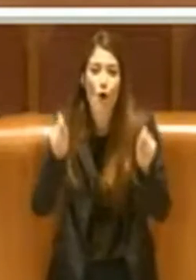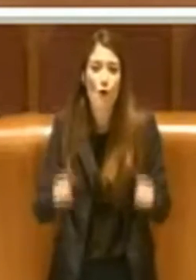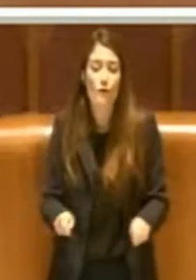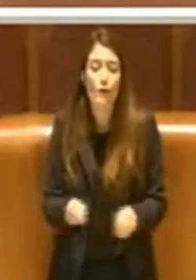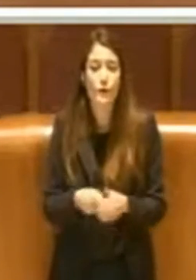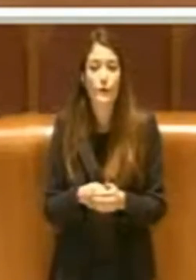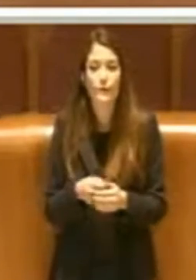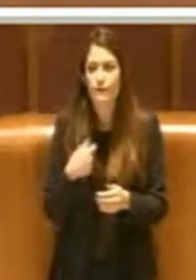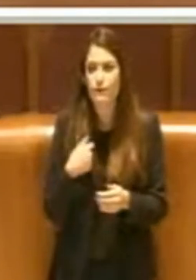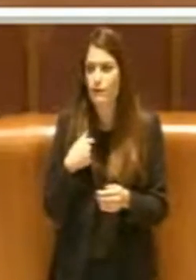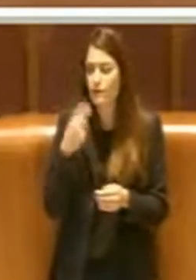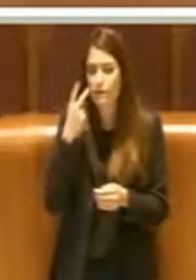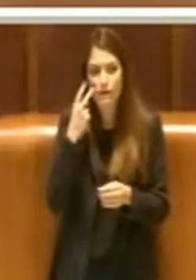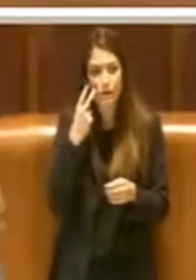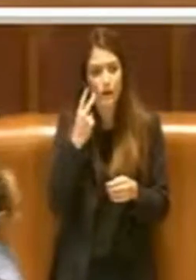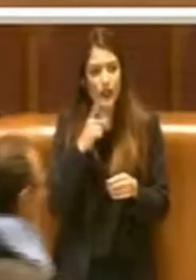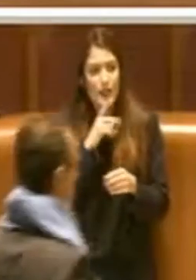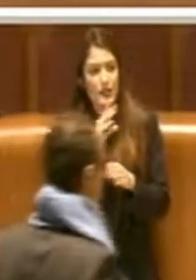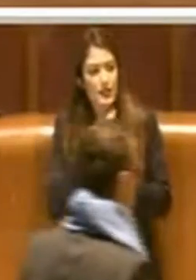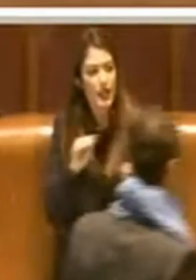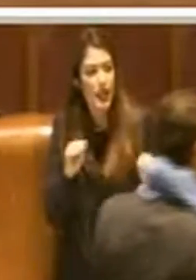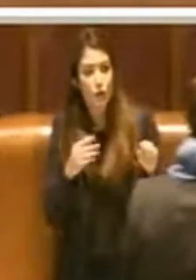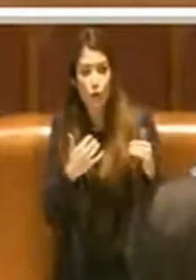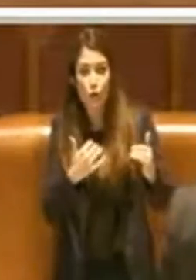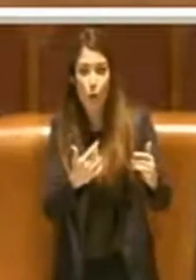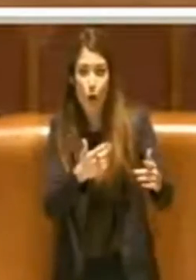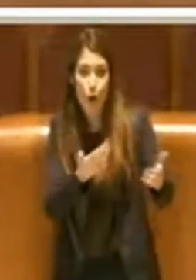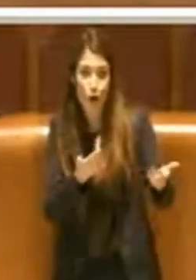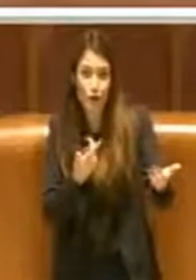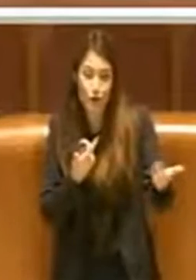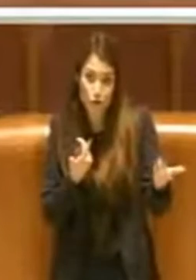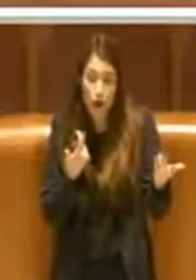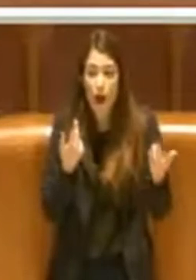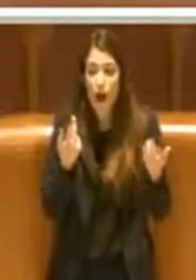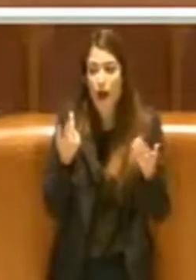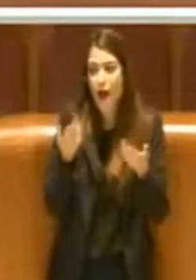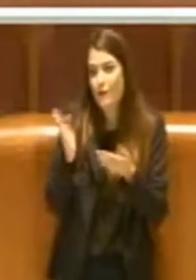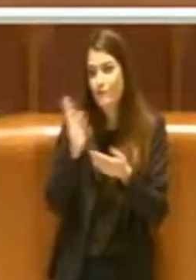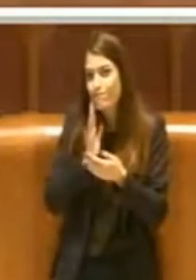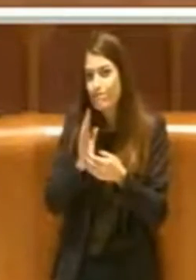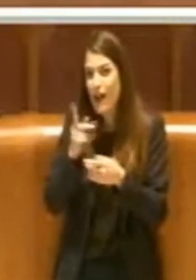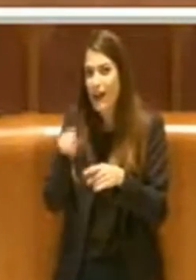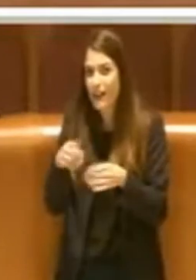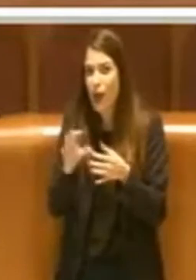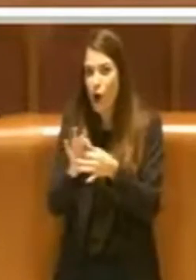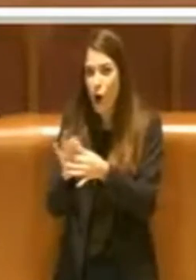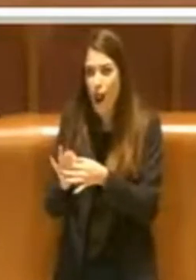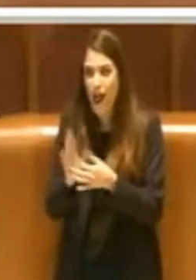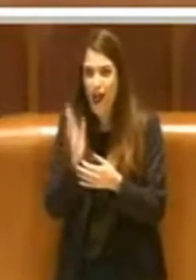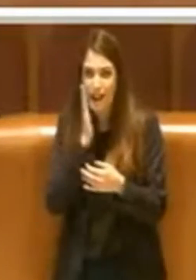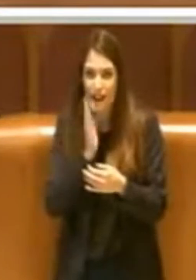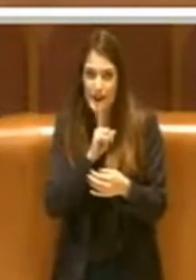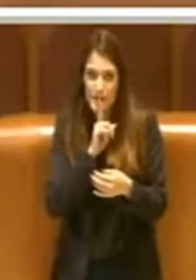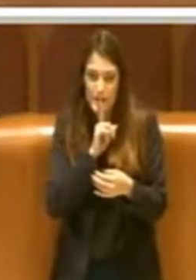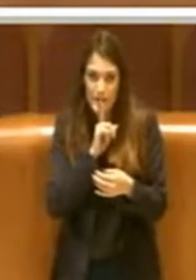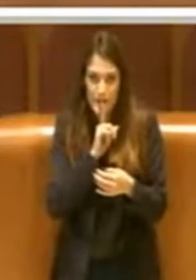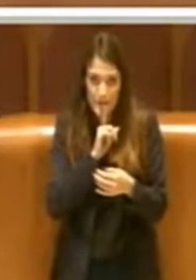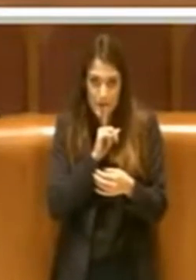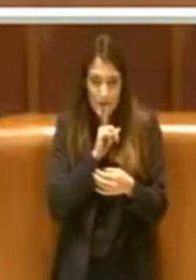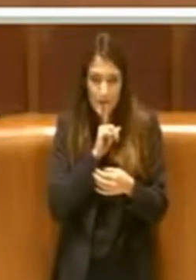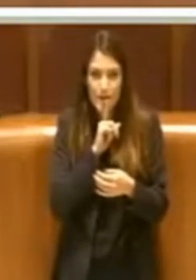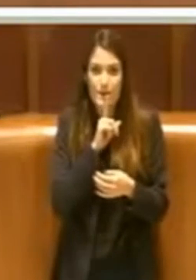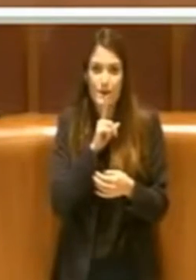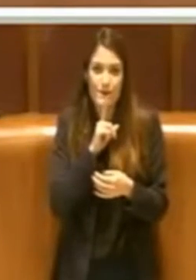Notavo il silenzio del pubblico, chiederei anche ai colleghi, il silenzio per il fatto che il pubblico non c'è, chiederei anche ai colleghi comunque di